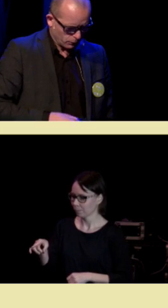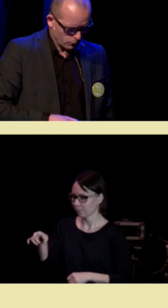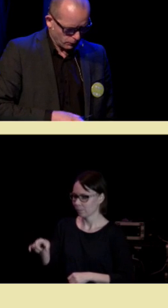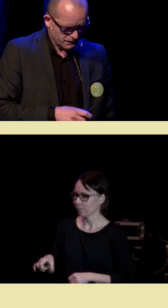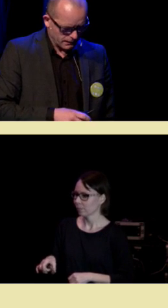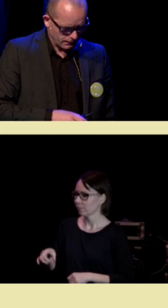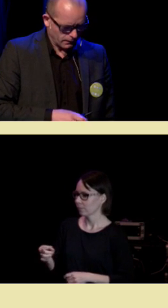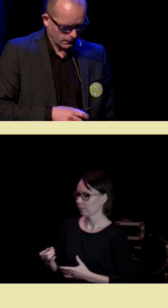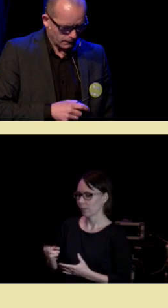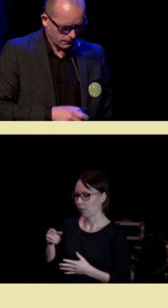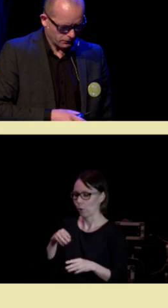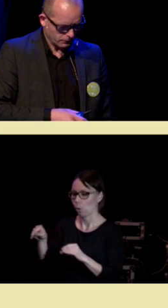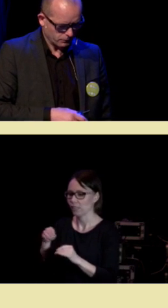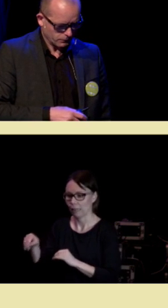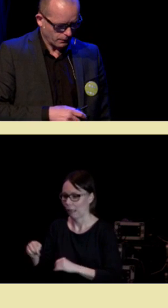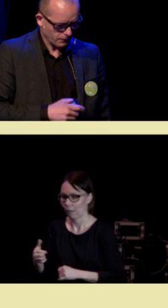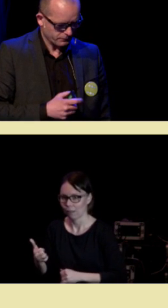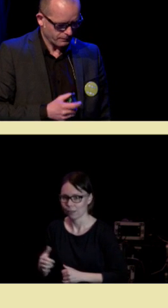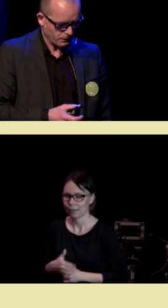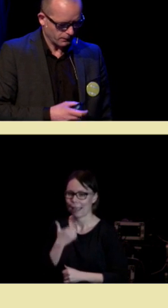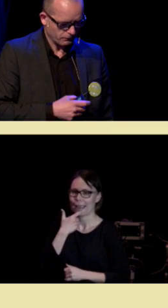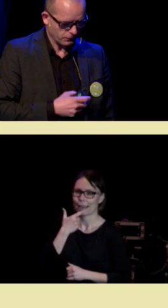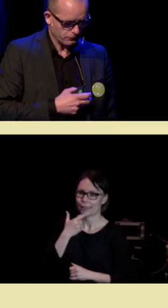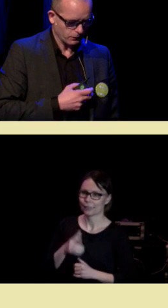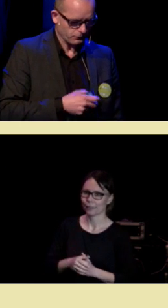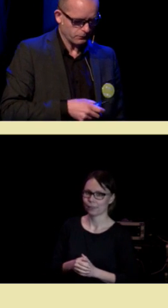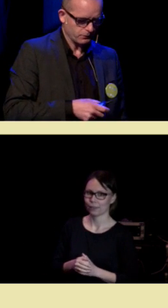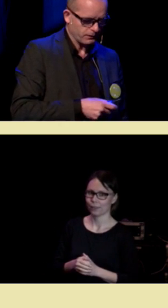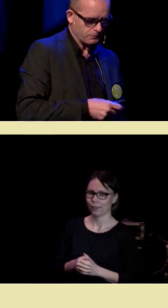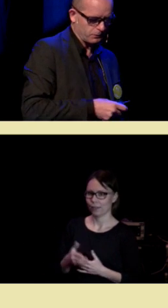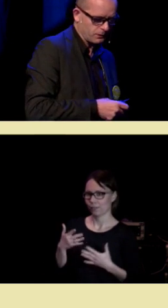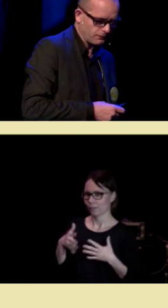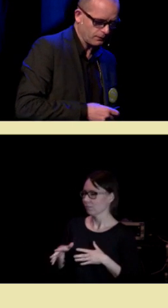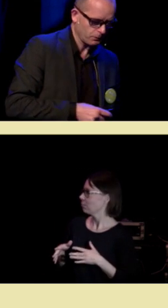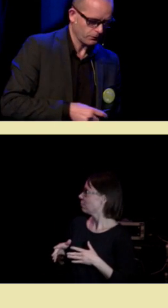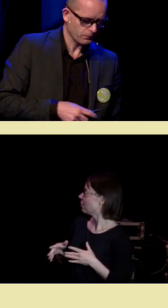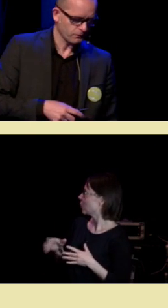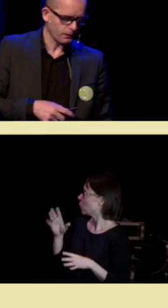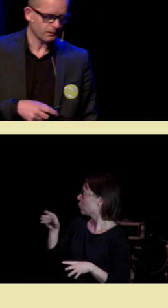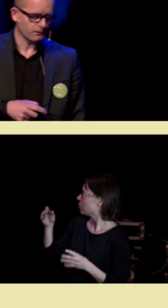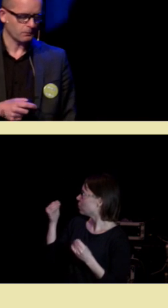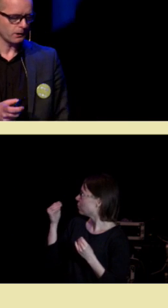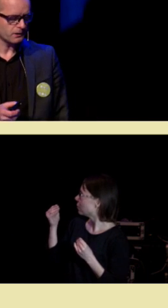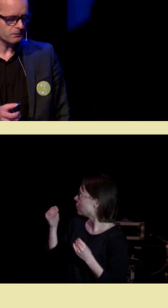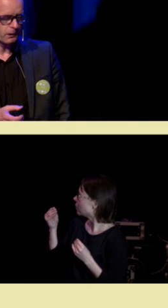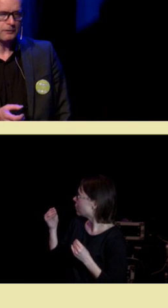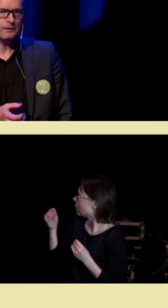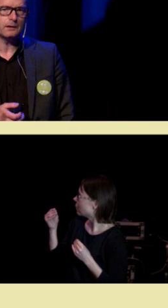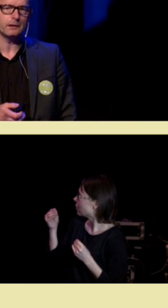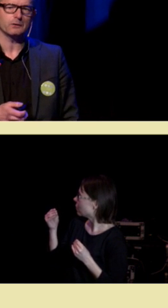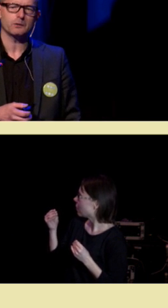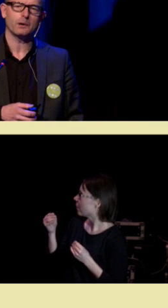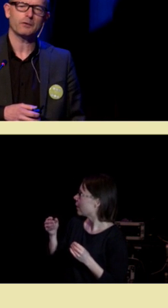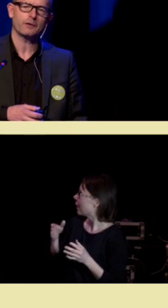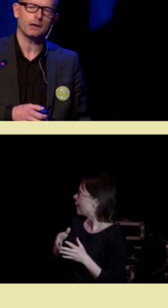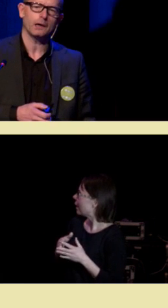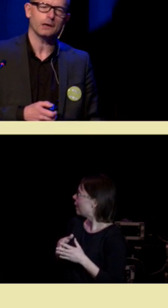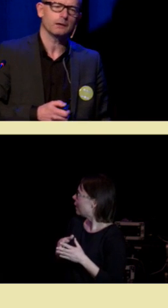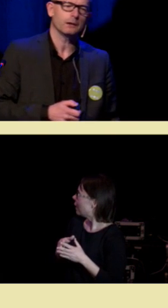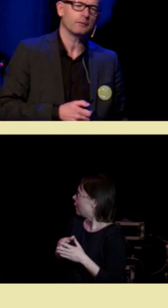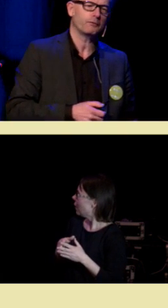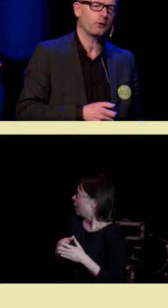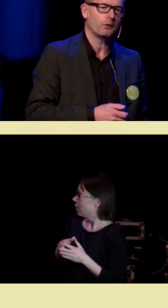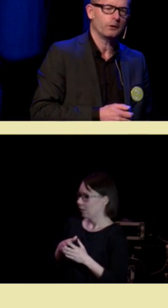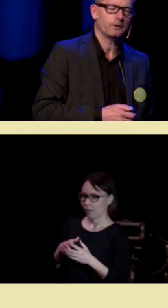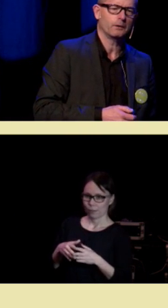er helt uoversettelig. Allows us to grasp the minds of others not through conceptual reasoning, but through direct simulation by feeling, not by thinking.